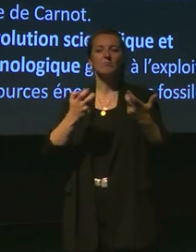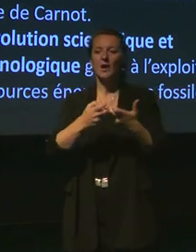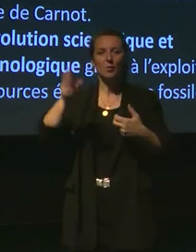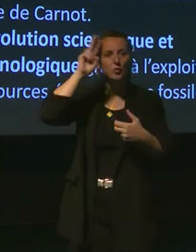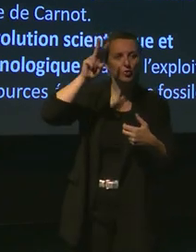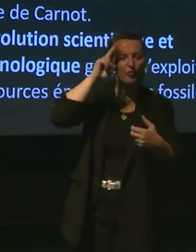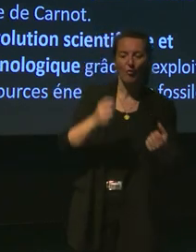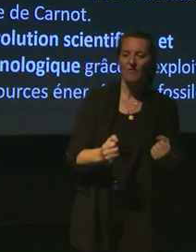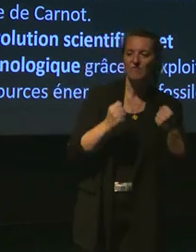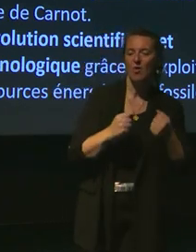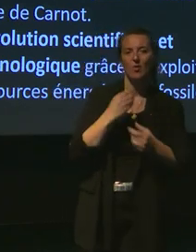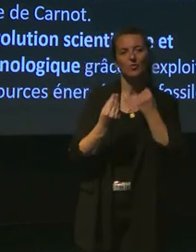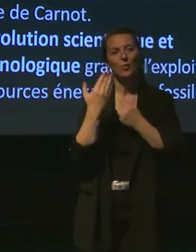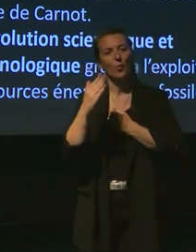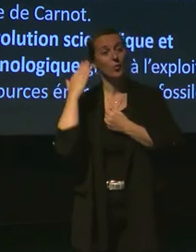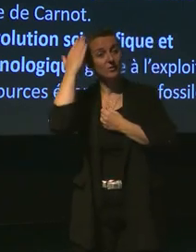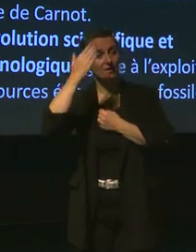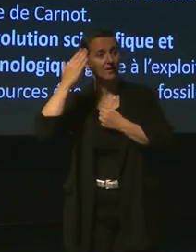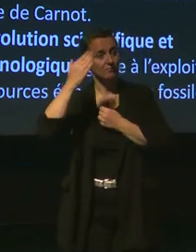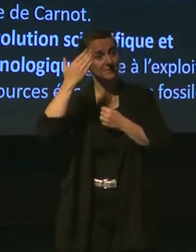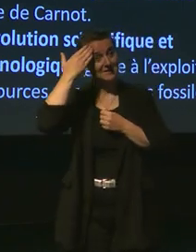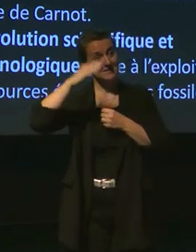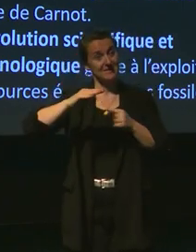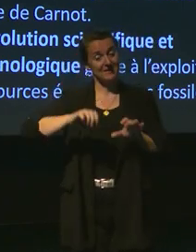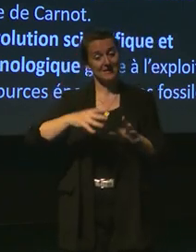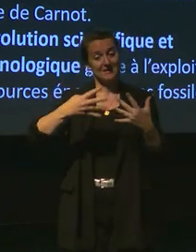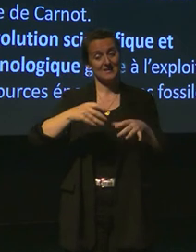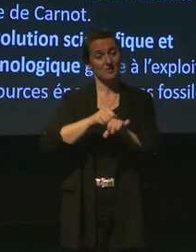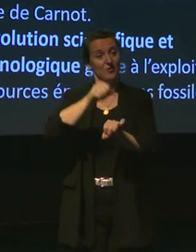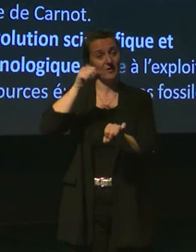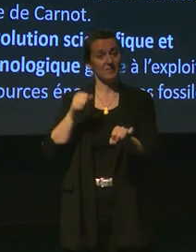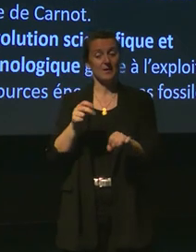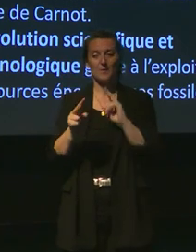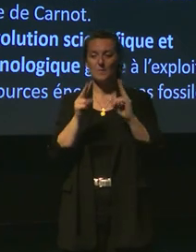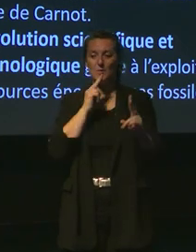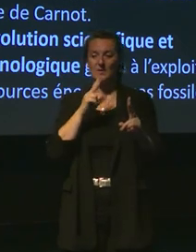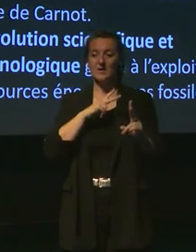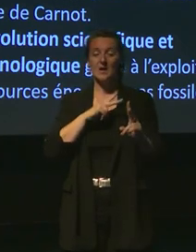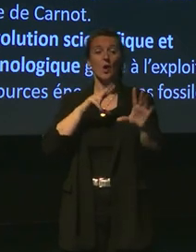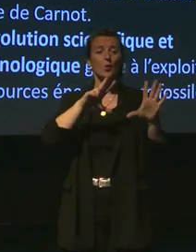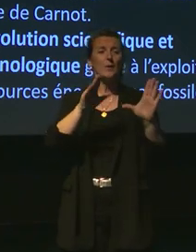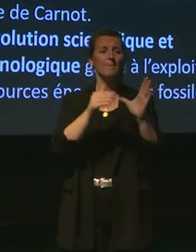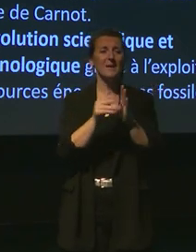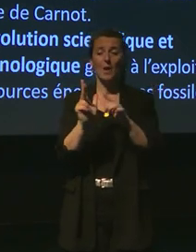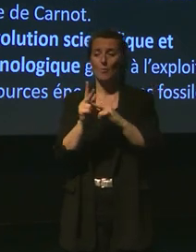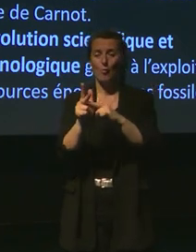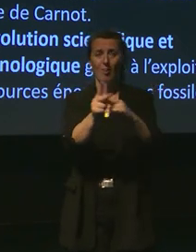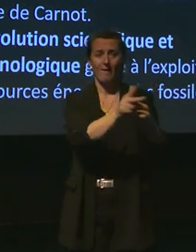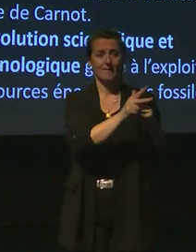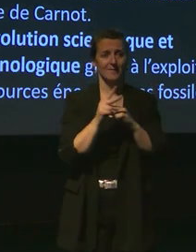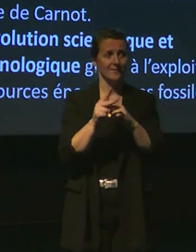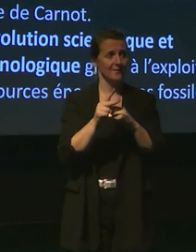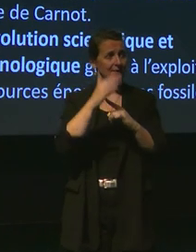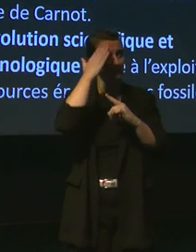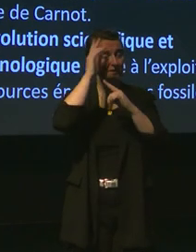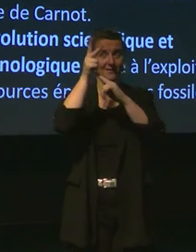autres possédés. Saviez-vous qu'au XIXe siècle, la Bretagne comptait 8000 moulins sur son territoire pour ceux qui craignent les